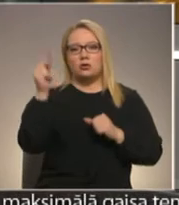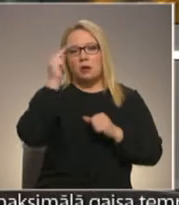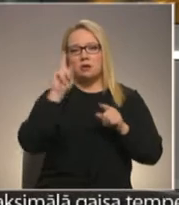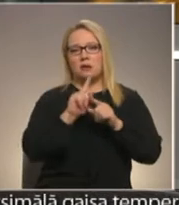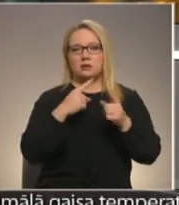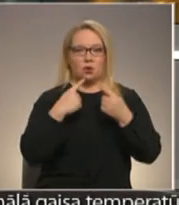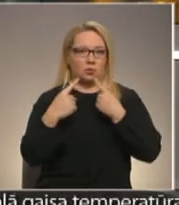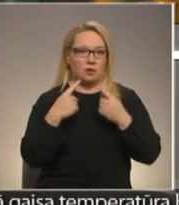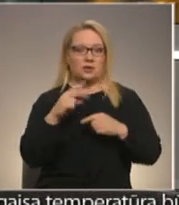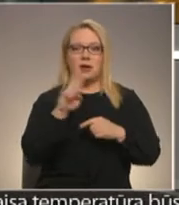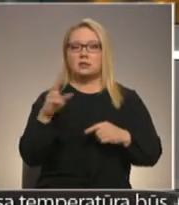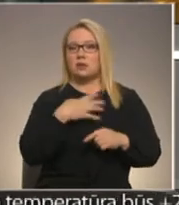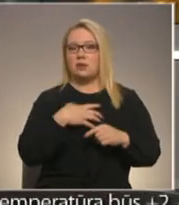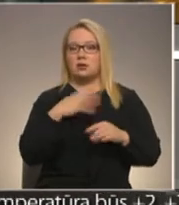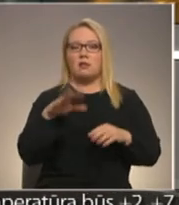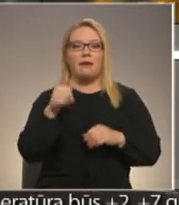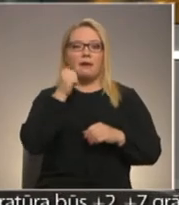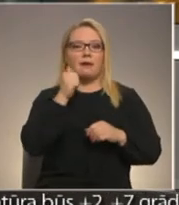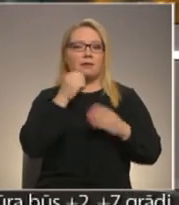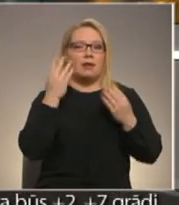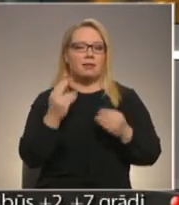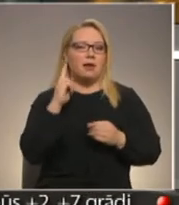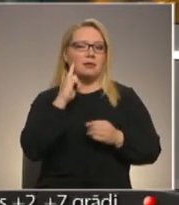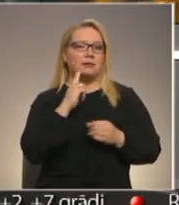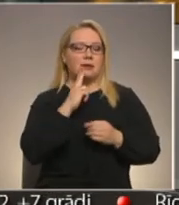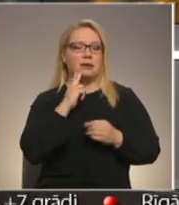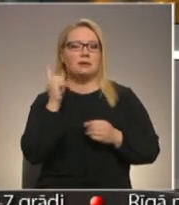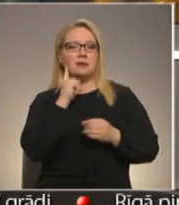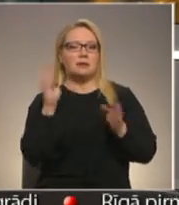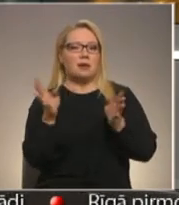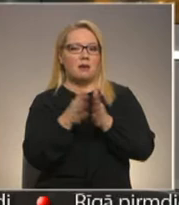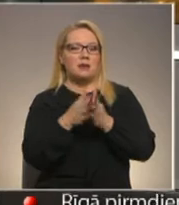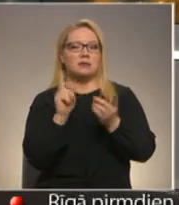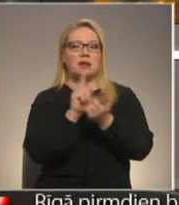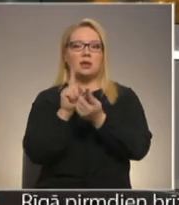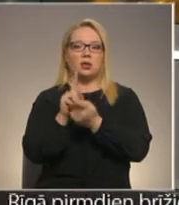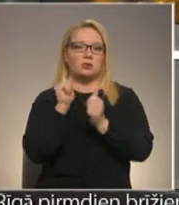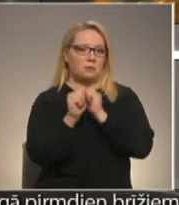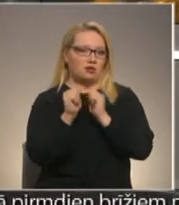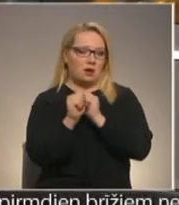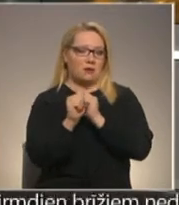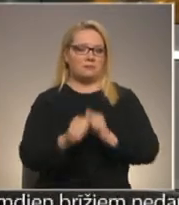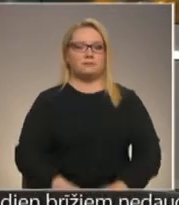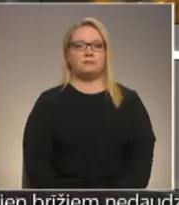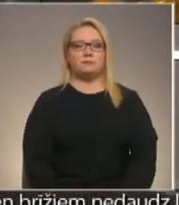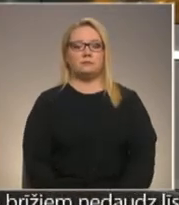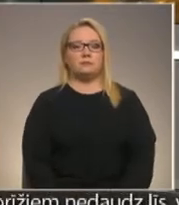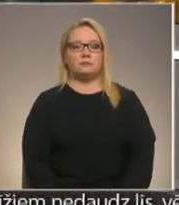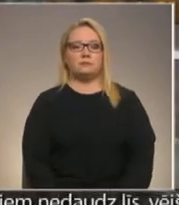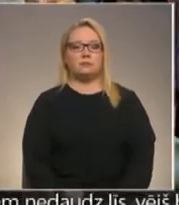arī sārināties, kas nepieciešams. Lai ikdienā nedzirdīgie ar dzirdīgajiem satiktos biežāk, stāsts TV Spektors.